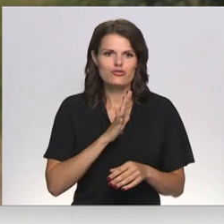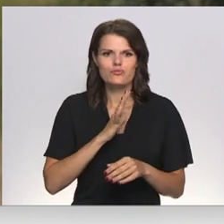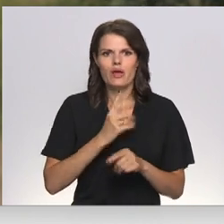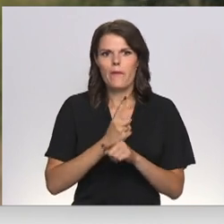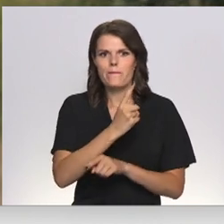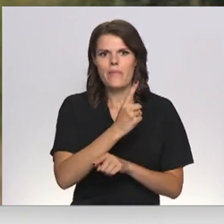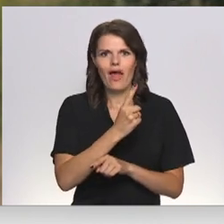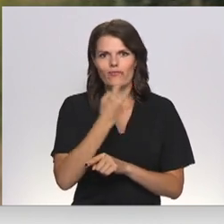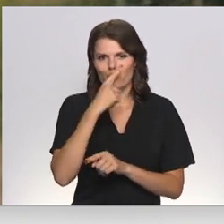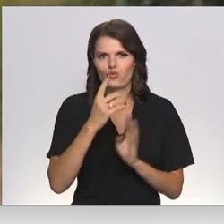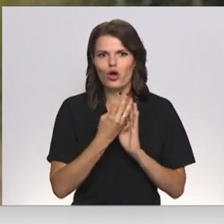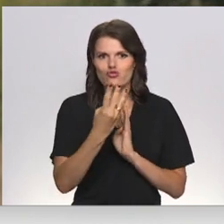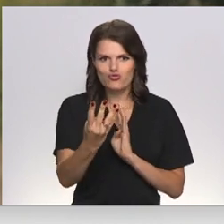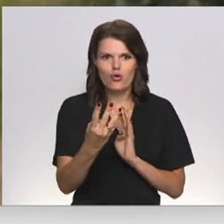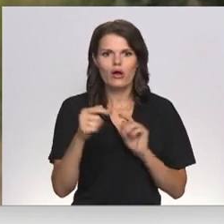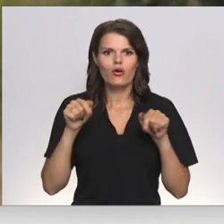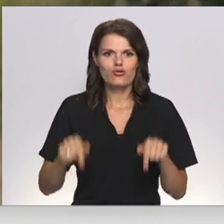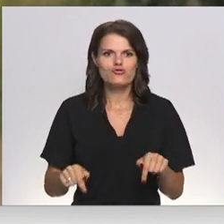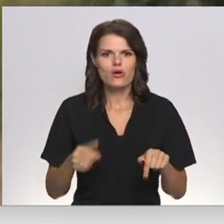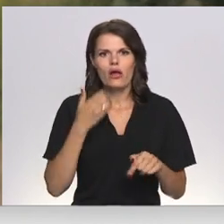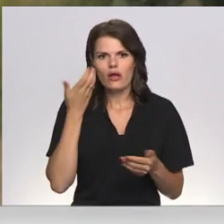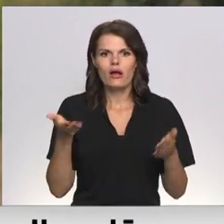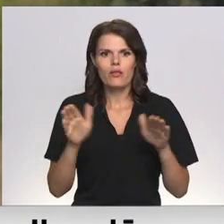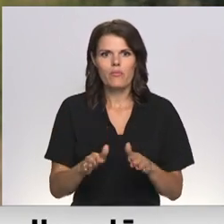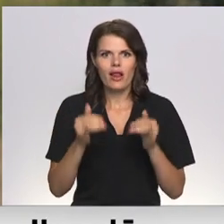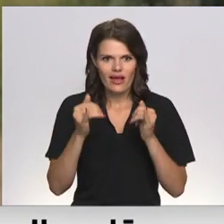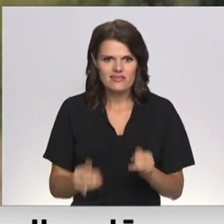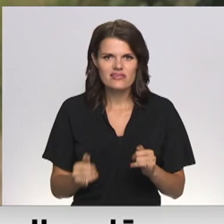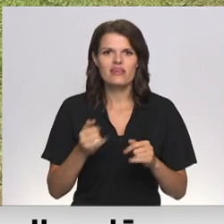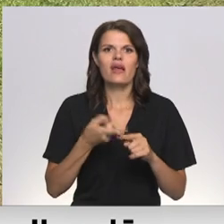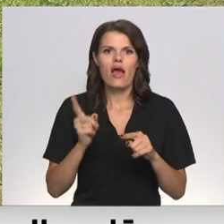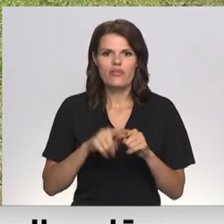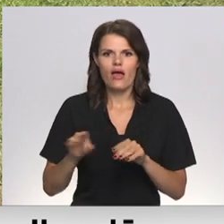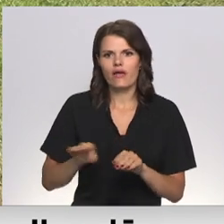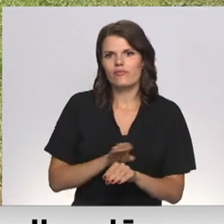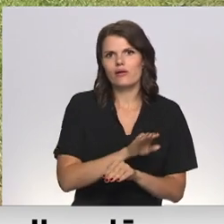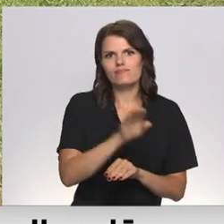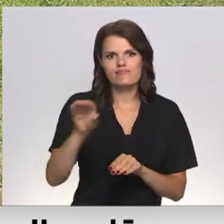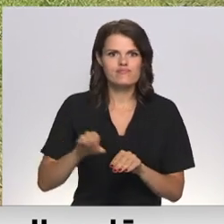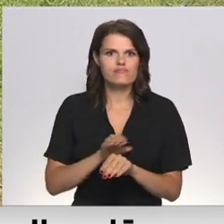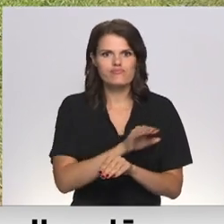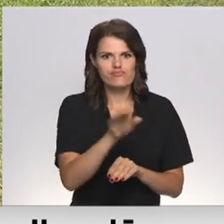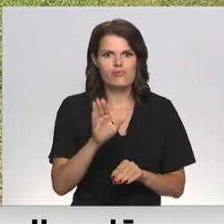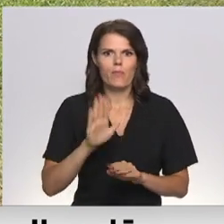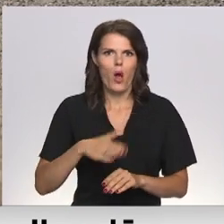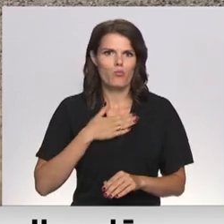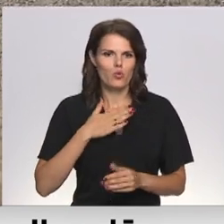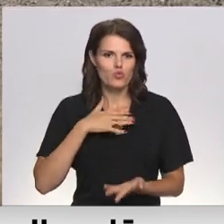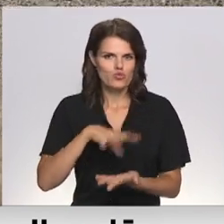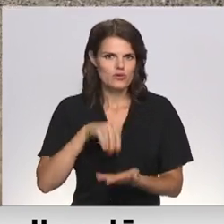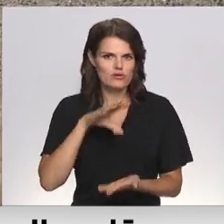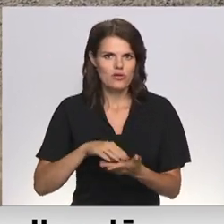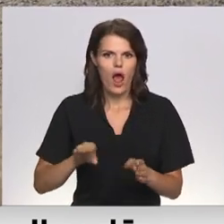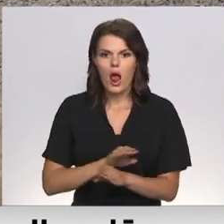no žoga. Jo, kad šeit paliek sūdīgāks, tad brauc tālāk uz maliņu, tālāk uz maliņu un tālāk uz maliņu.